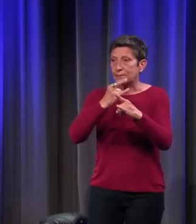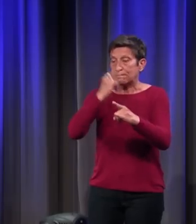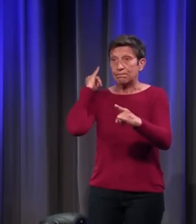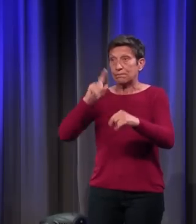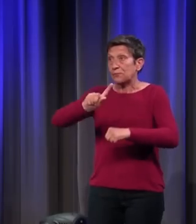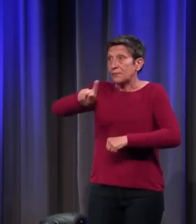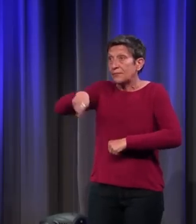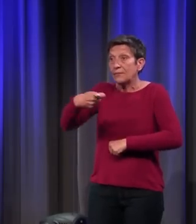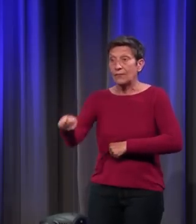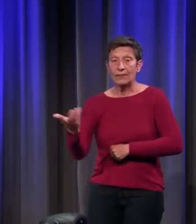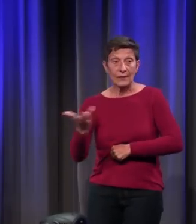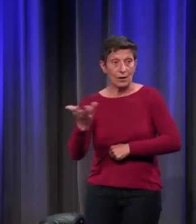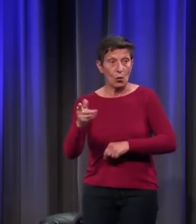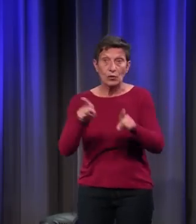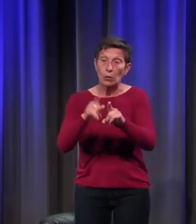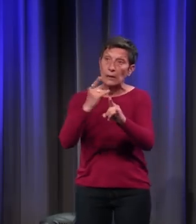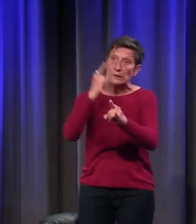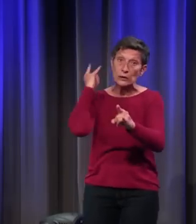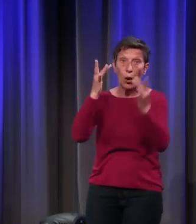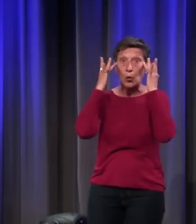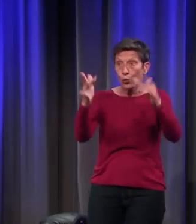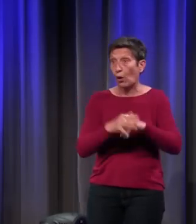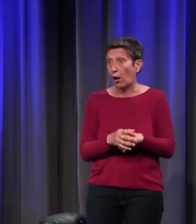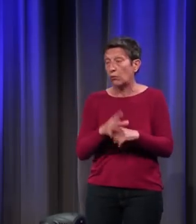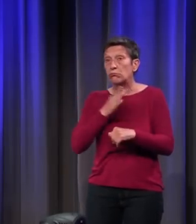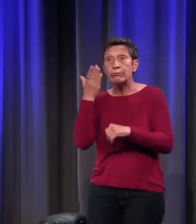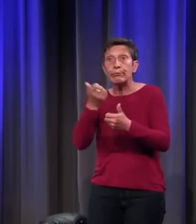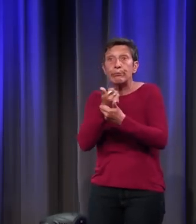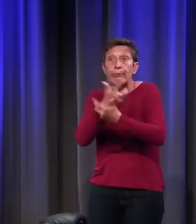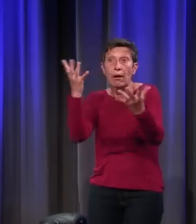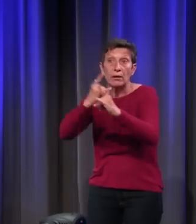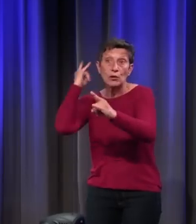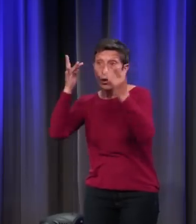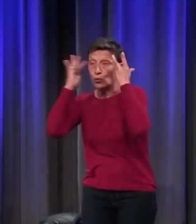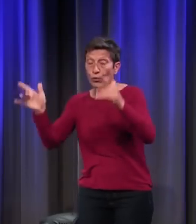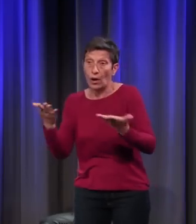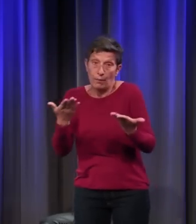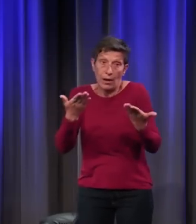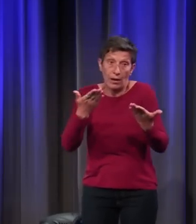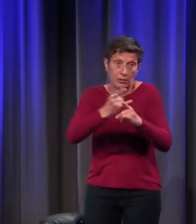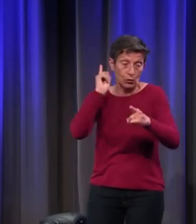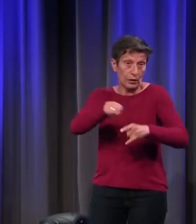c'est une forme d'histoire culturelle parmi d'autres formes d'histoire culturelle. Il n a pas de frontières.